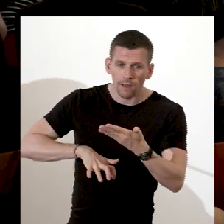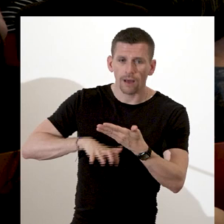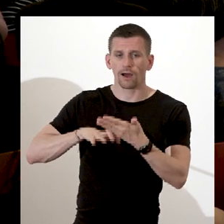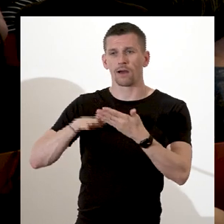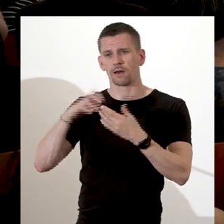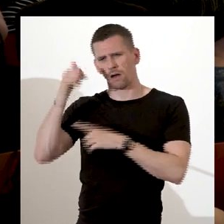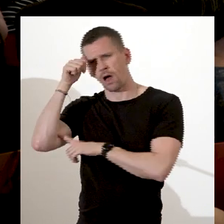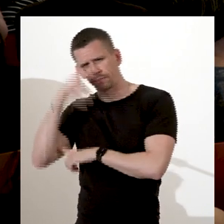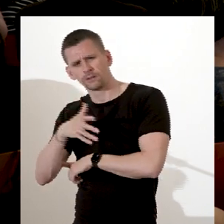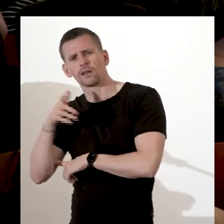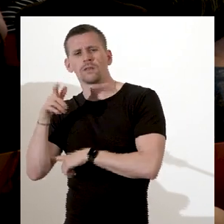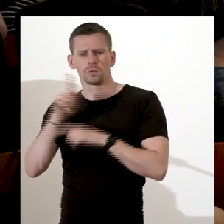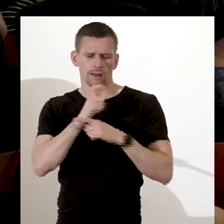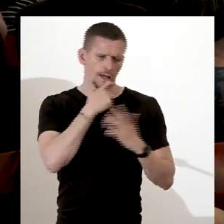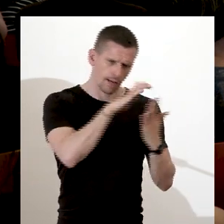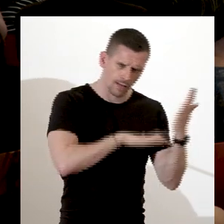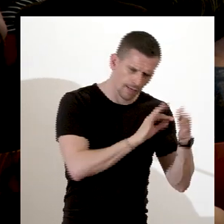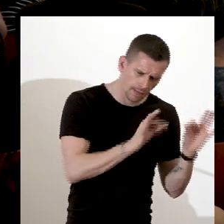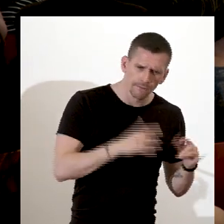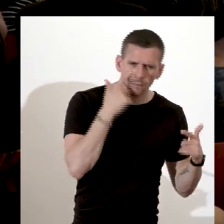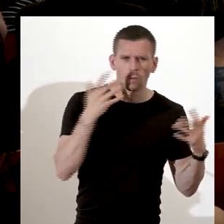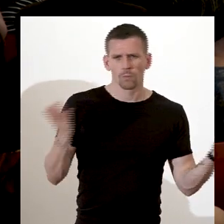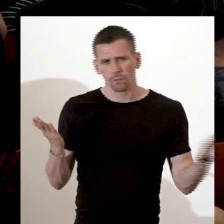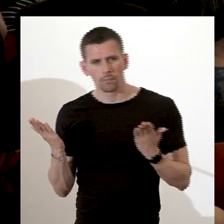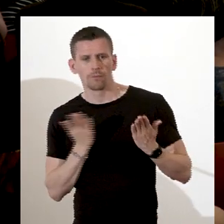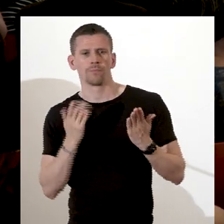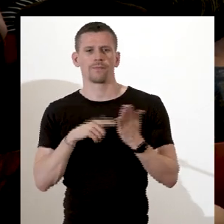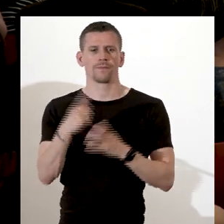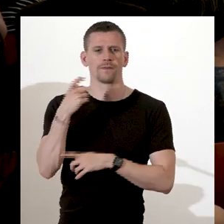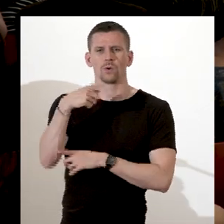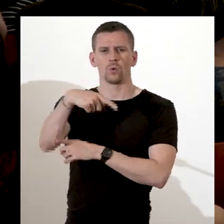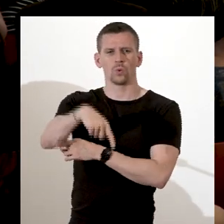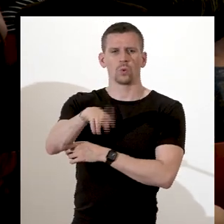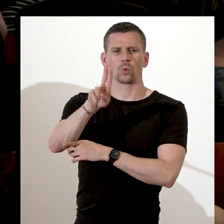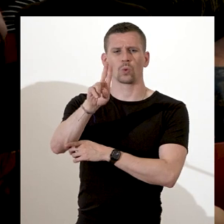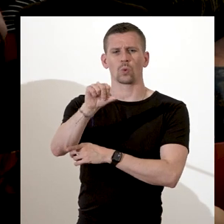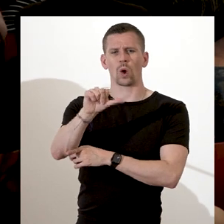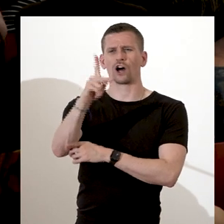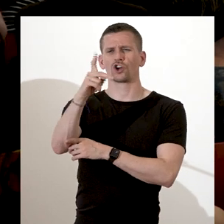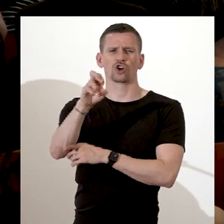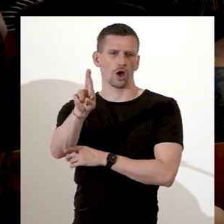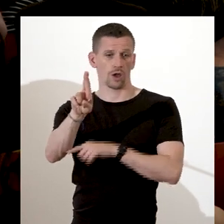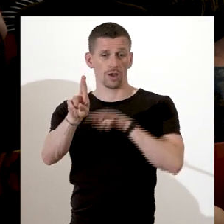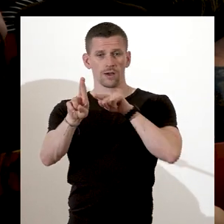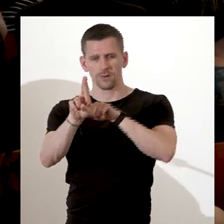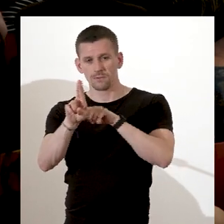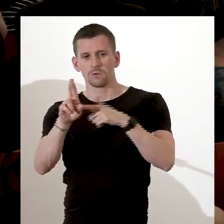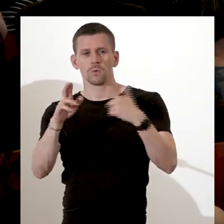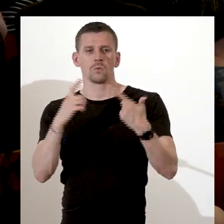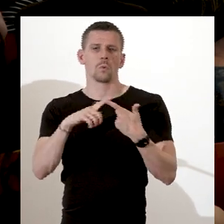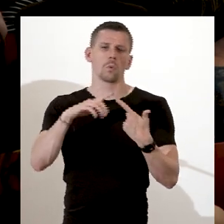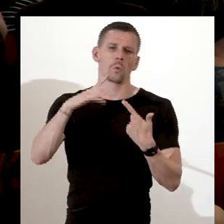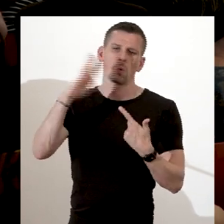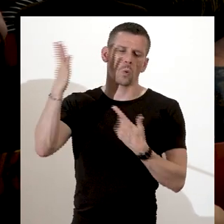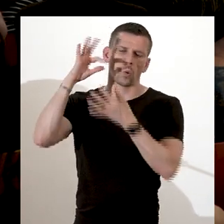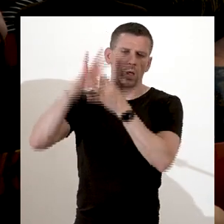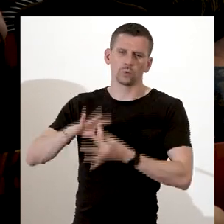Angleterre, souvent par des Quakers ou bien des Unitariens. Donc c'est vraiment des traités qui sont basés sur toujours ce concept de morale